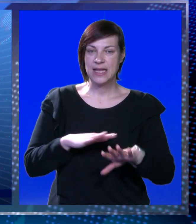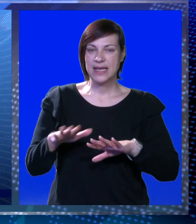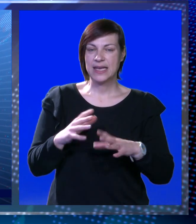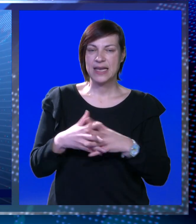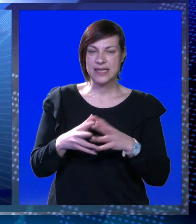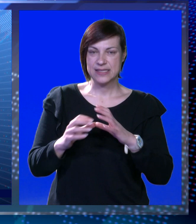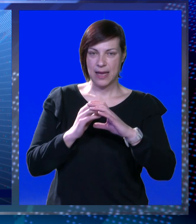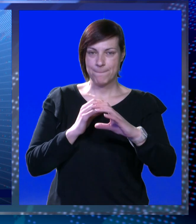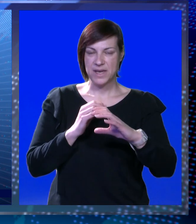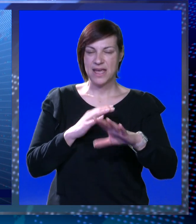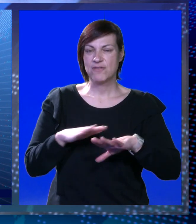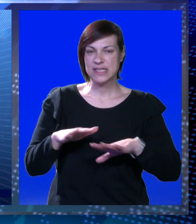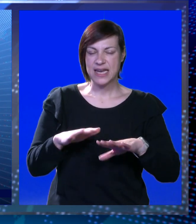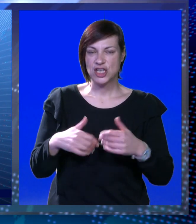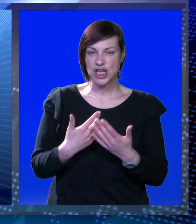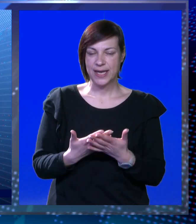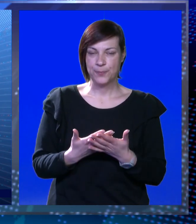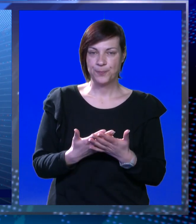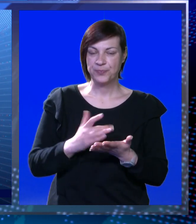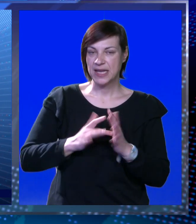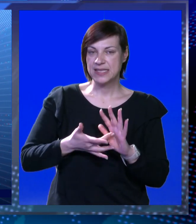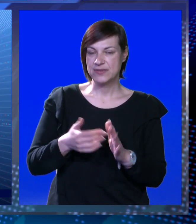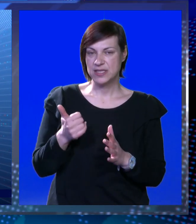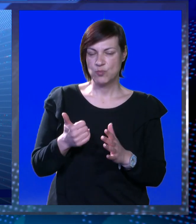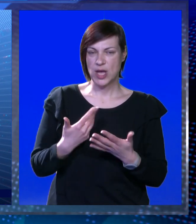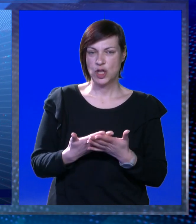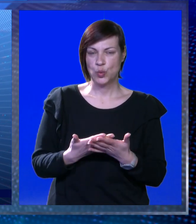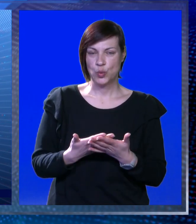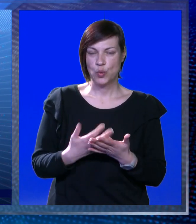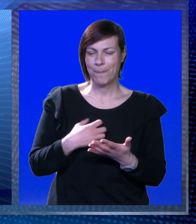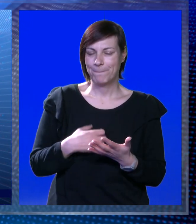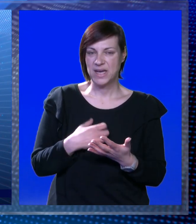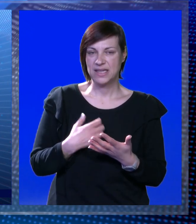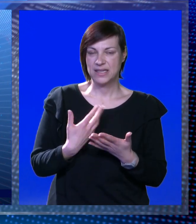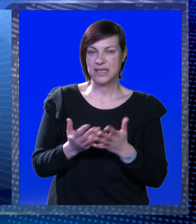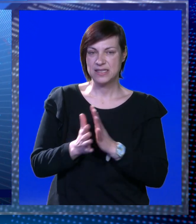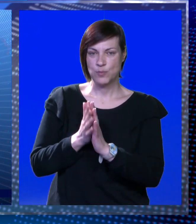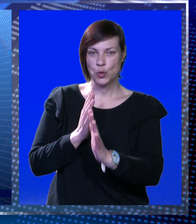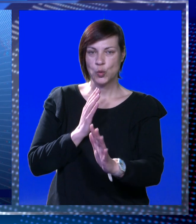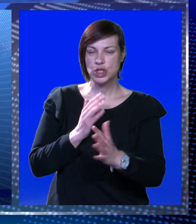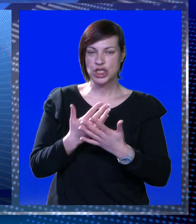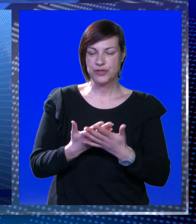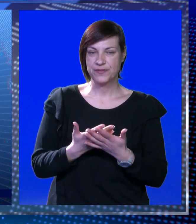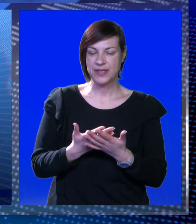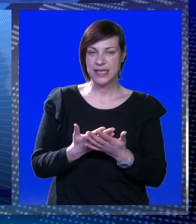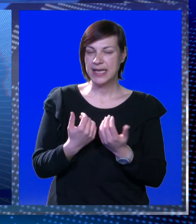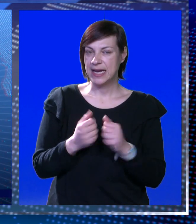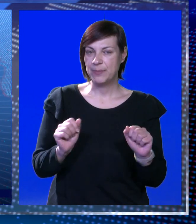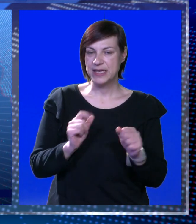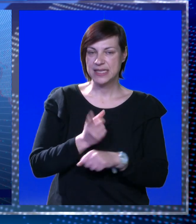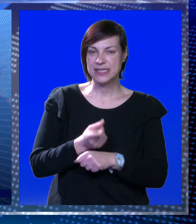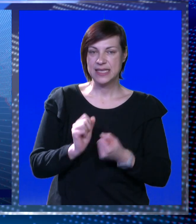gradski prijevoz, građani, svi smo jednu ruku hvatili zbog tijeg užvi i te